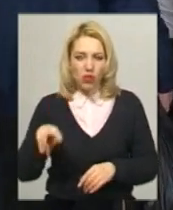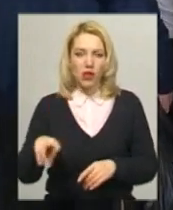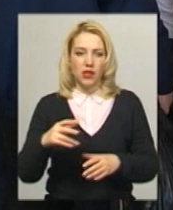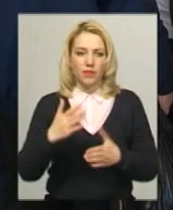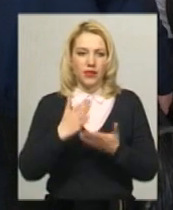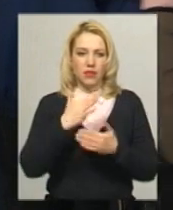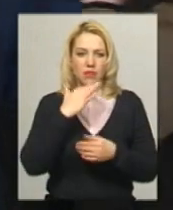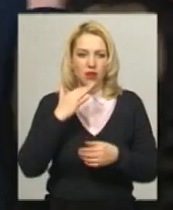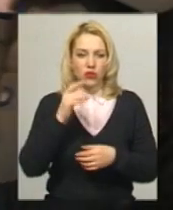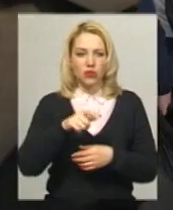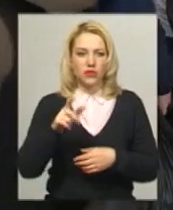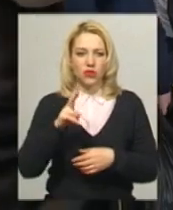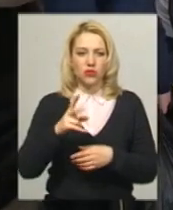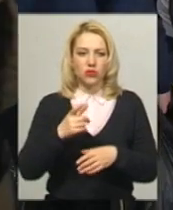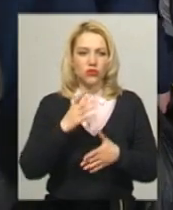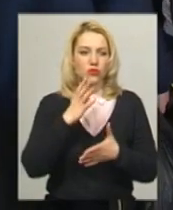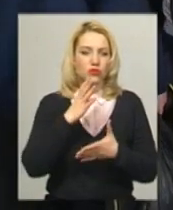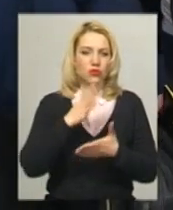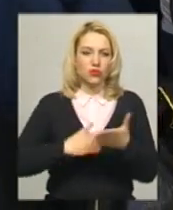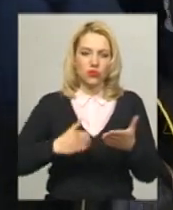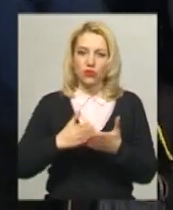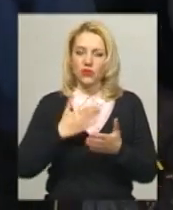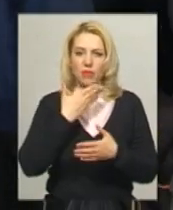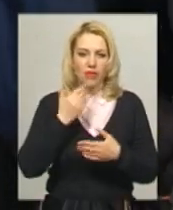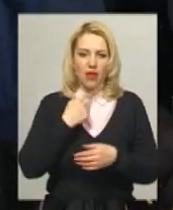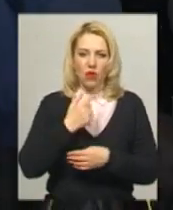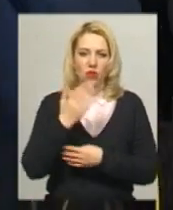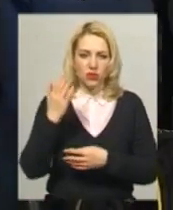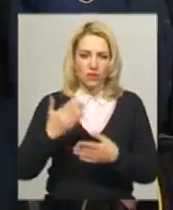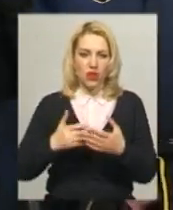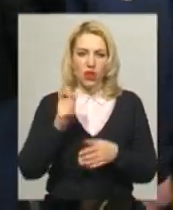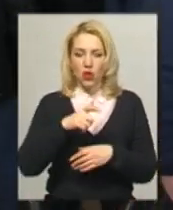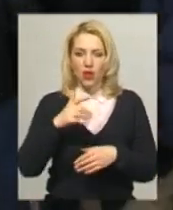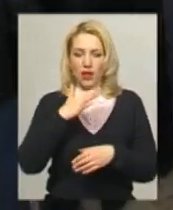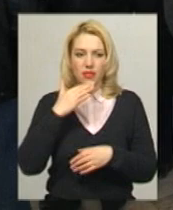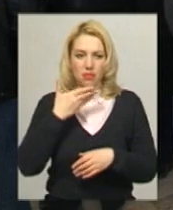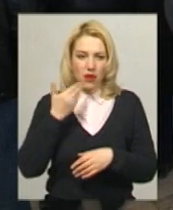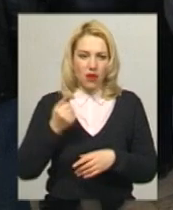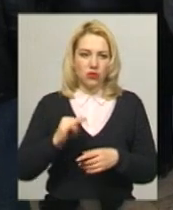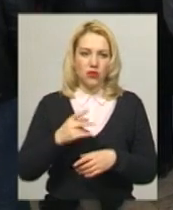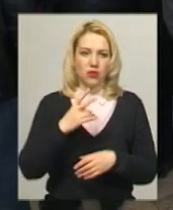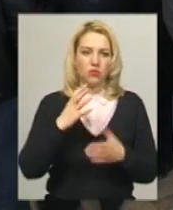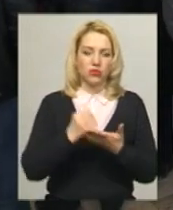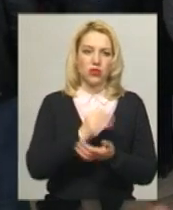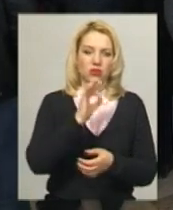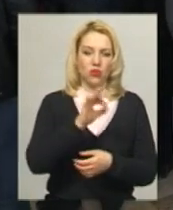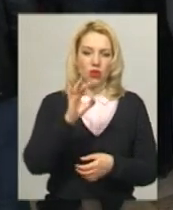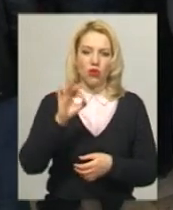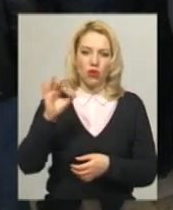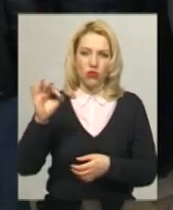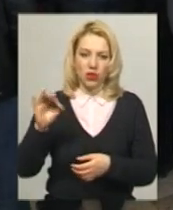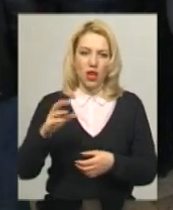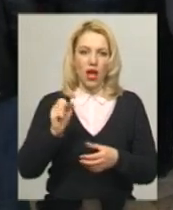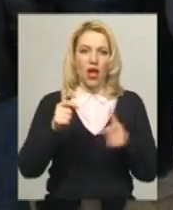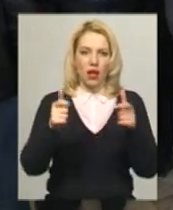багато кандидатів, яких зовсім не голосували. Людей небагато, і виходить 0-0-0, а пакети на них треба